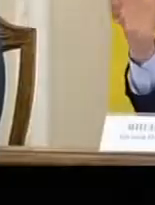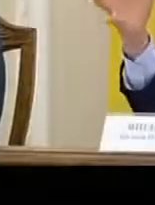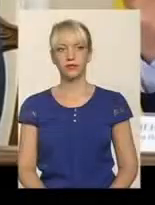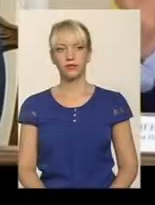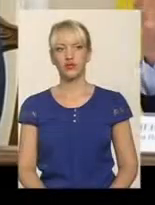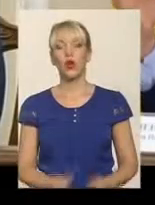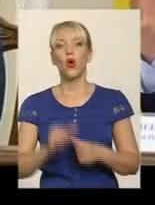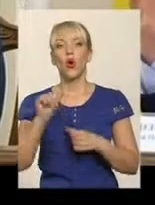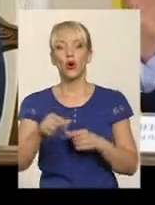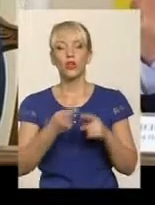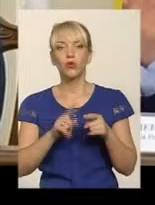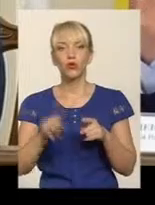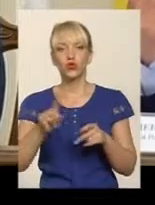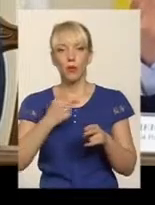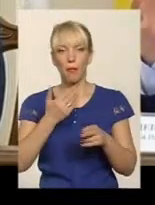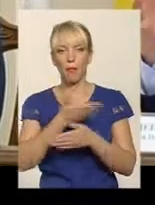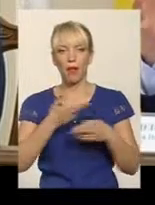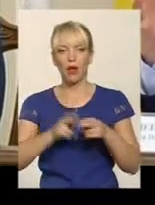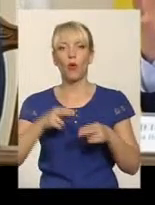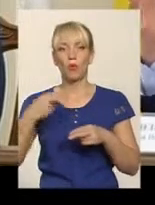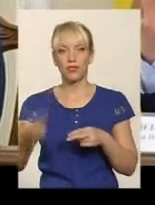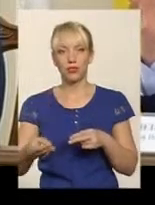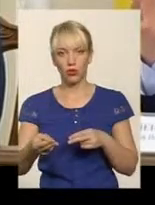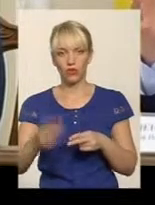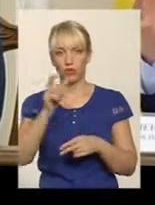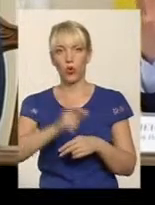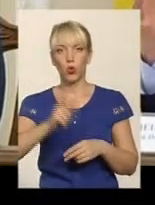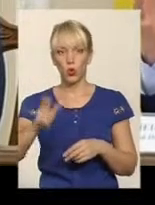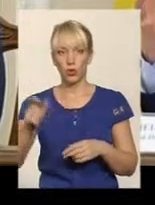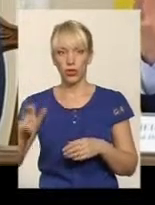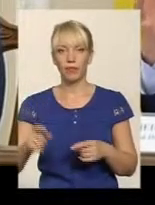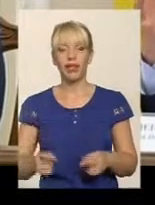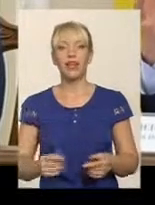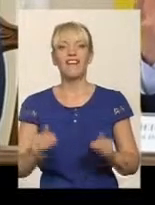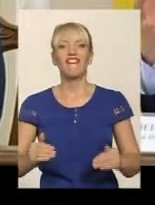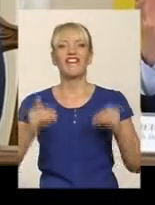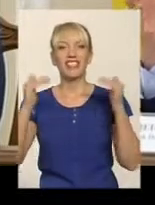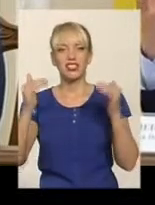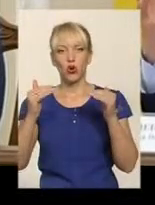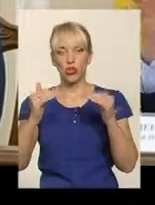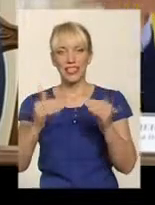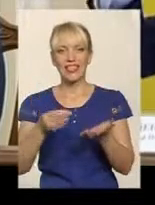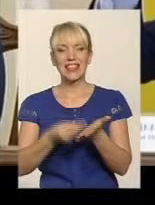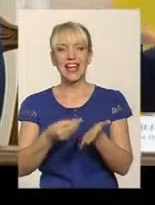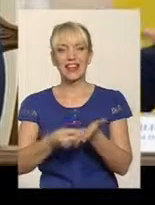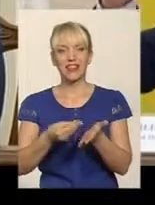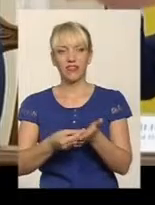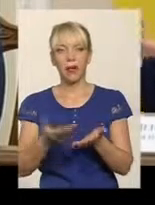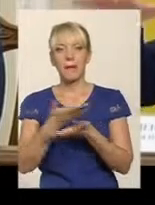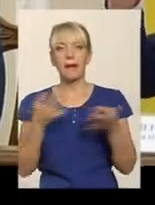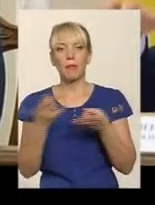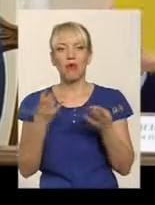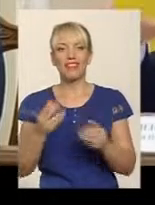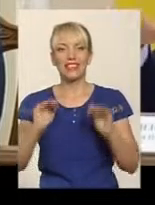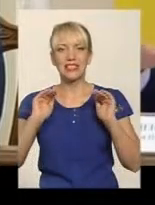Окрім того, що ми компенсовуємо людям високий тариф, ми повинні зменшити